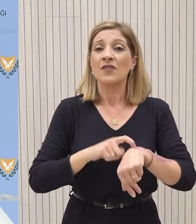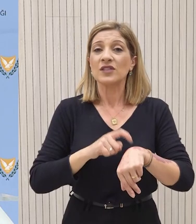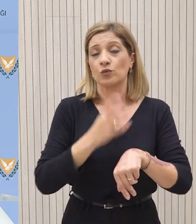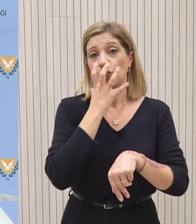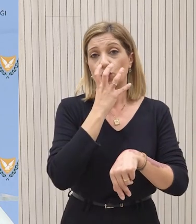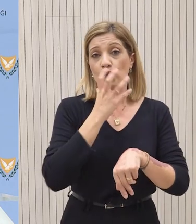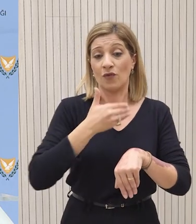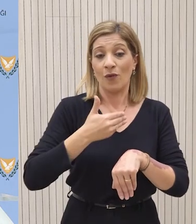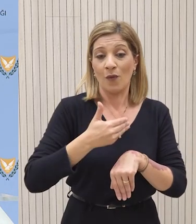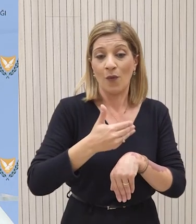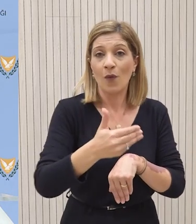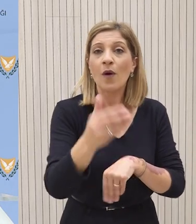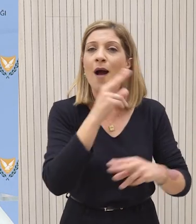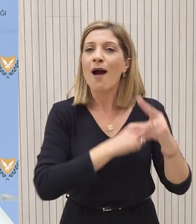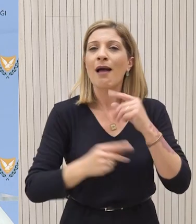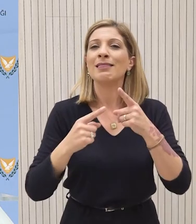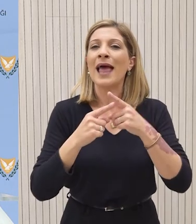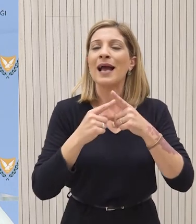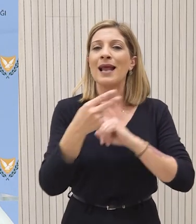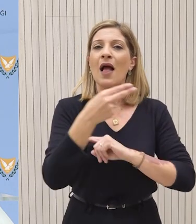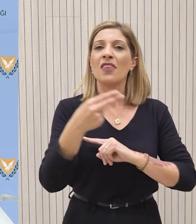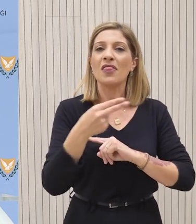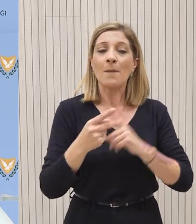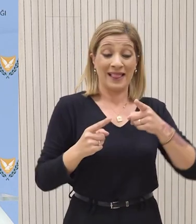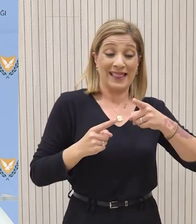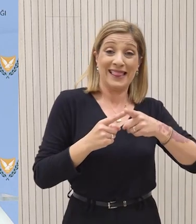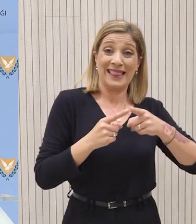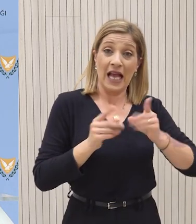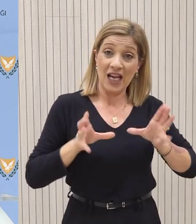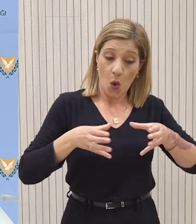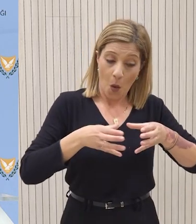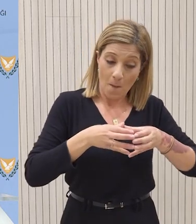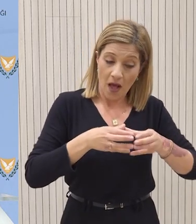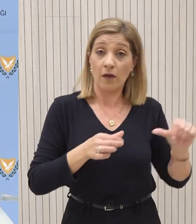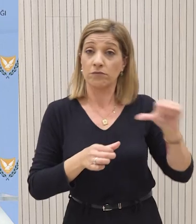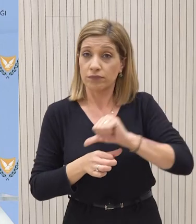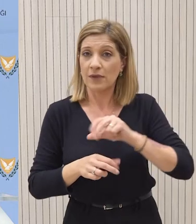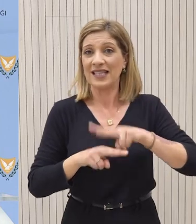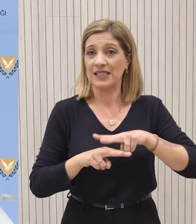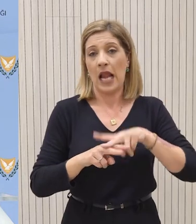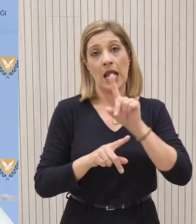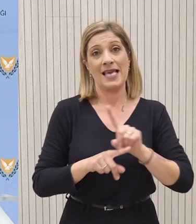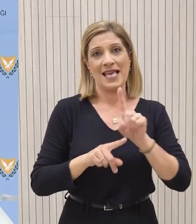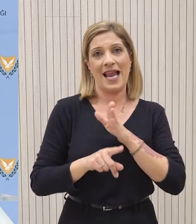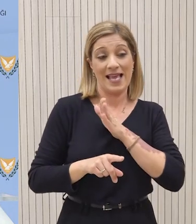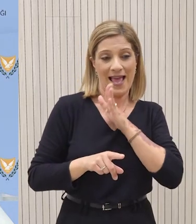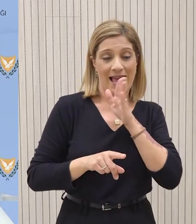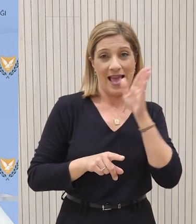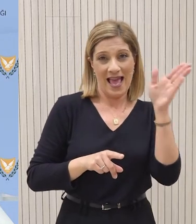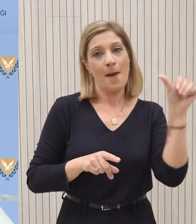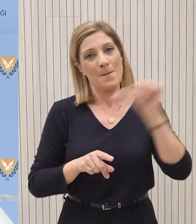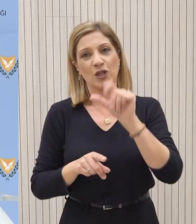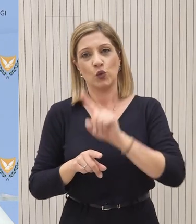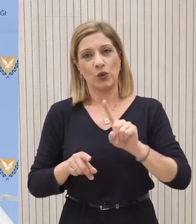προχωρημένο επίπεδο τεχνικών ζητημάτων. Η τεχνική ομάδα έχει επιστρέψει από το Ισραήλ την Κυριακή όπου έχουν συζητηθεί και εκεί